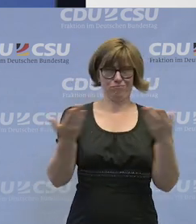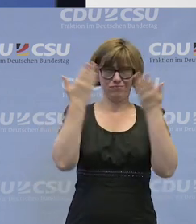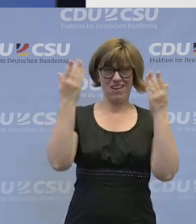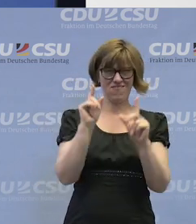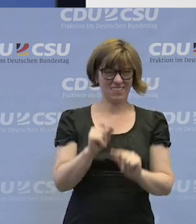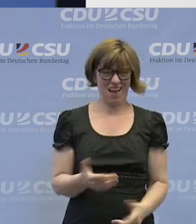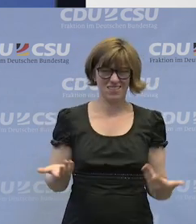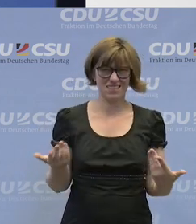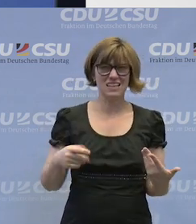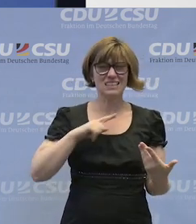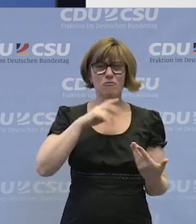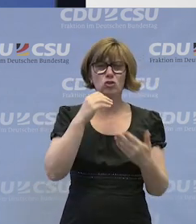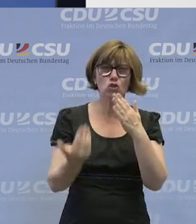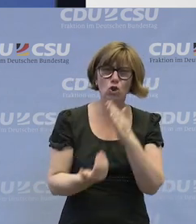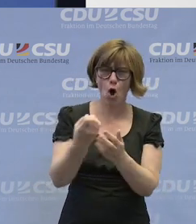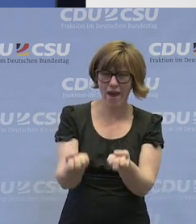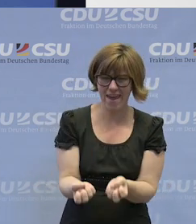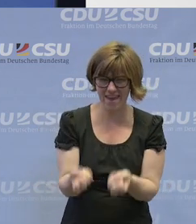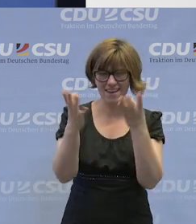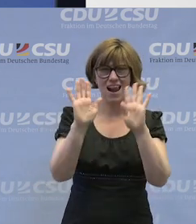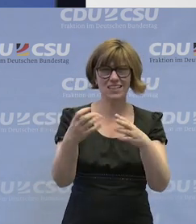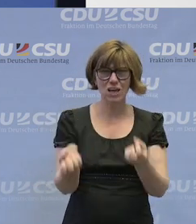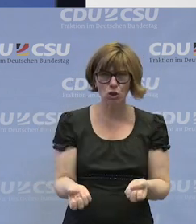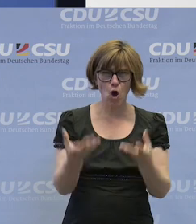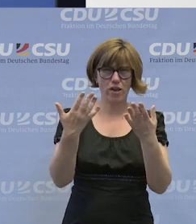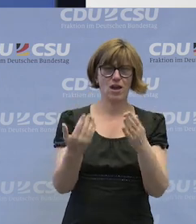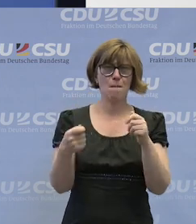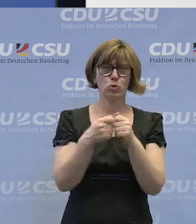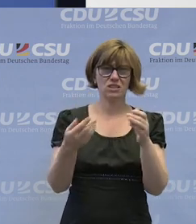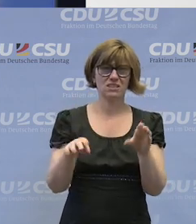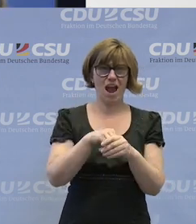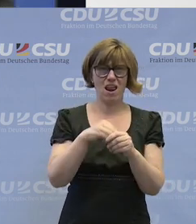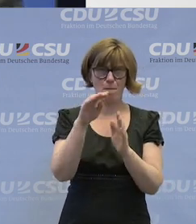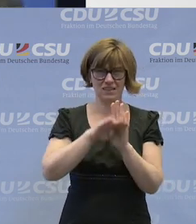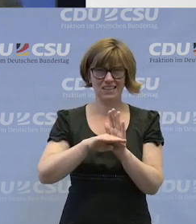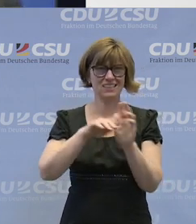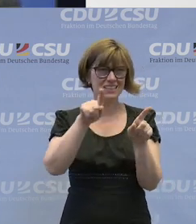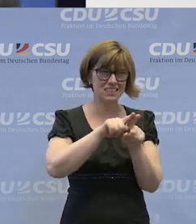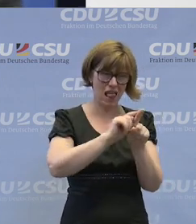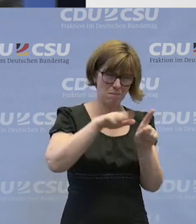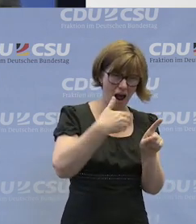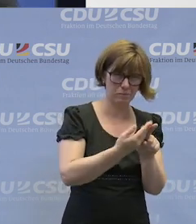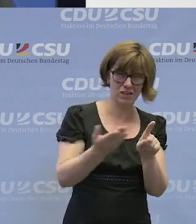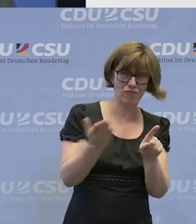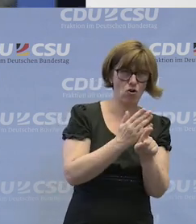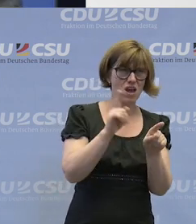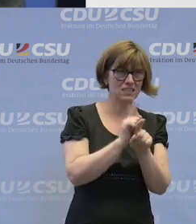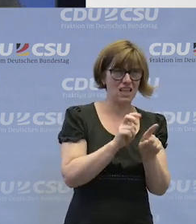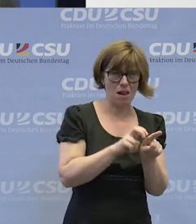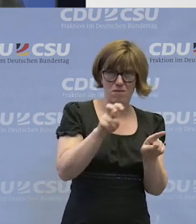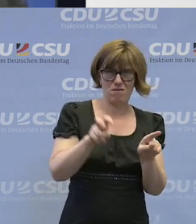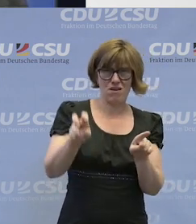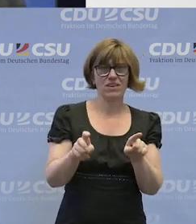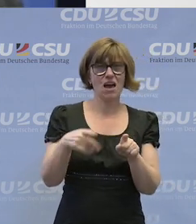Was ist das denn? Also ich muss da was Neues entstehen. Wir wollen da was Neues mit diesem Bundesteilhabegesetz und nicht, dass die gleichen Anbieter wie vorher die